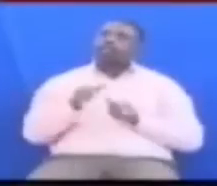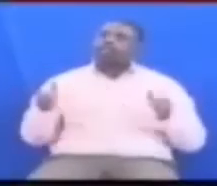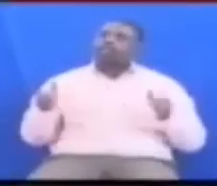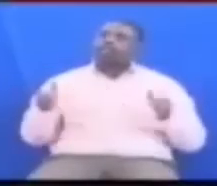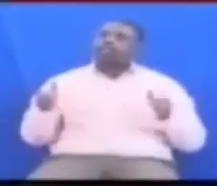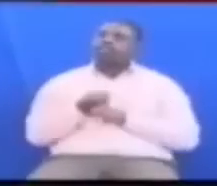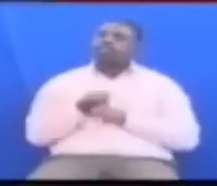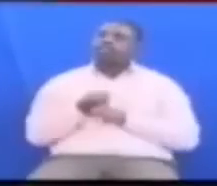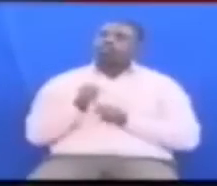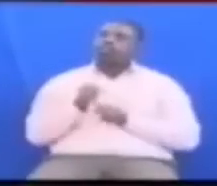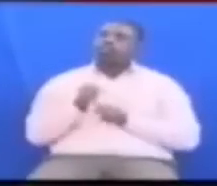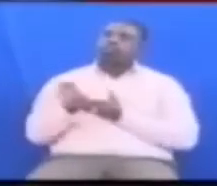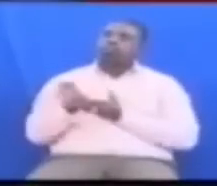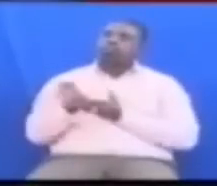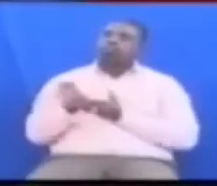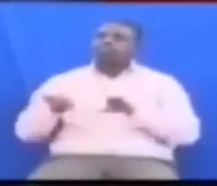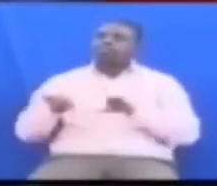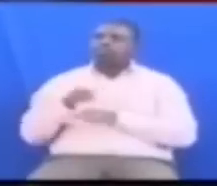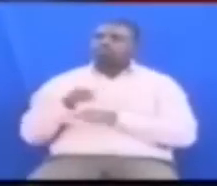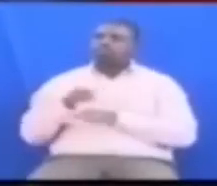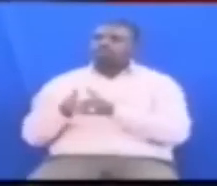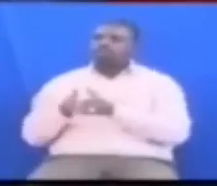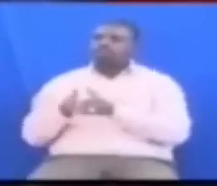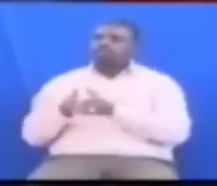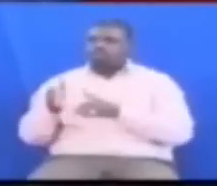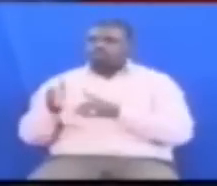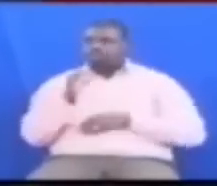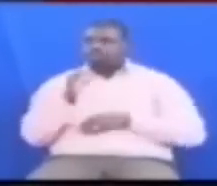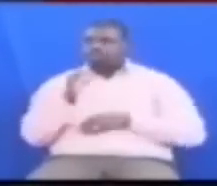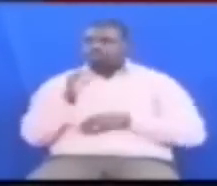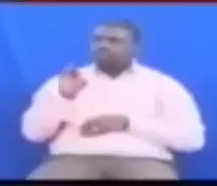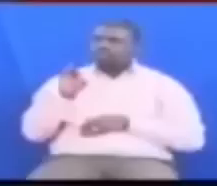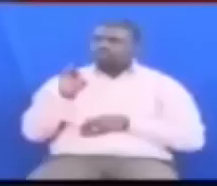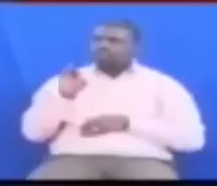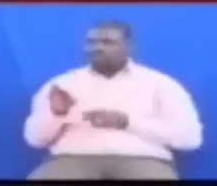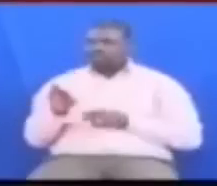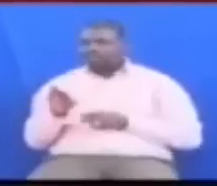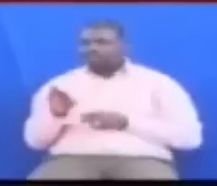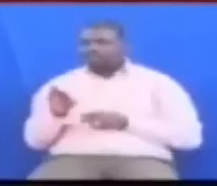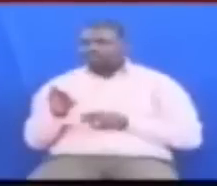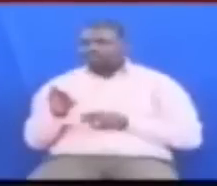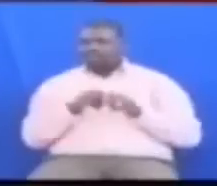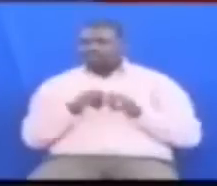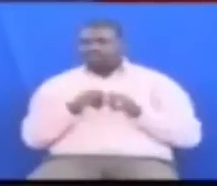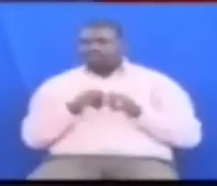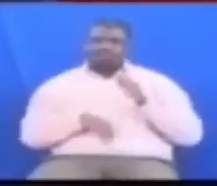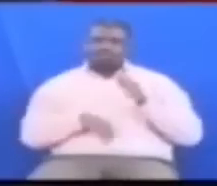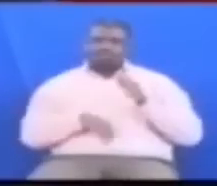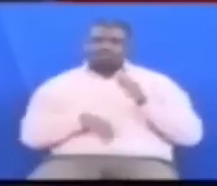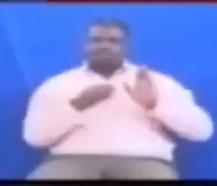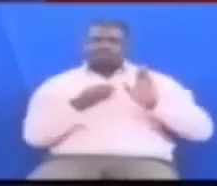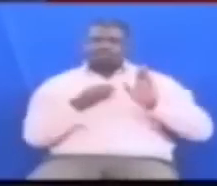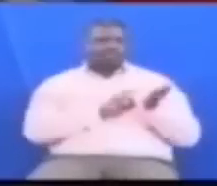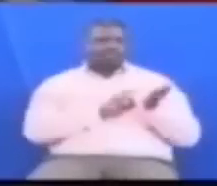kazi Ya kuafukuza wenye vitu wa mitaa Wachama chananchi kafu Na hivi na uzungumza mwesho mwekiti Zahidi ya wenye viti tisa